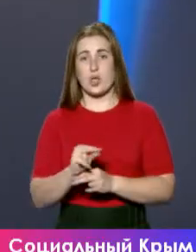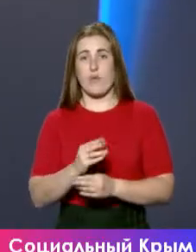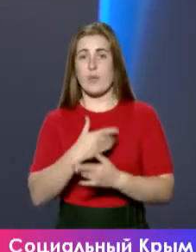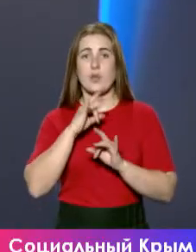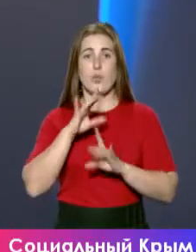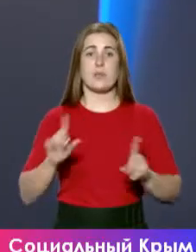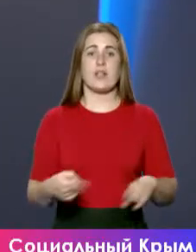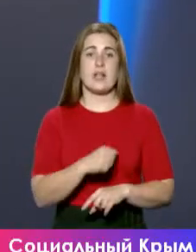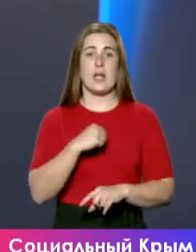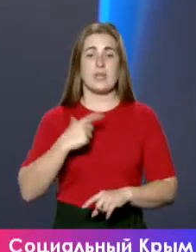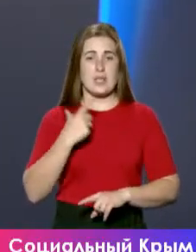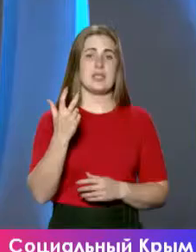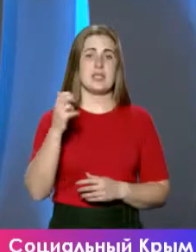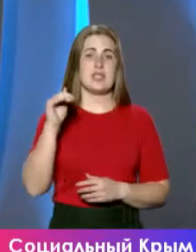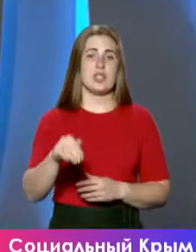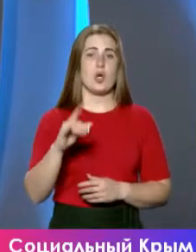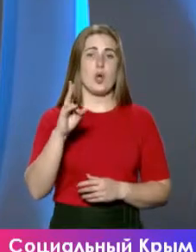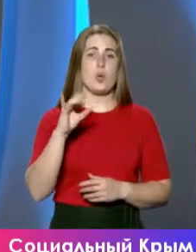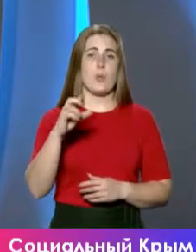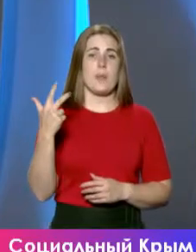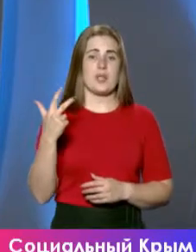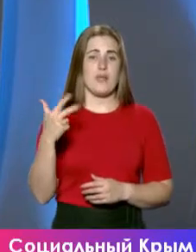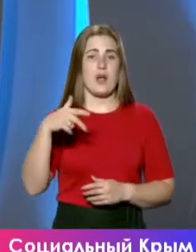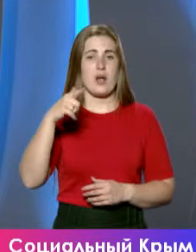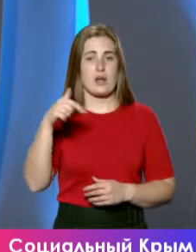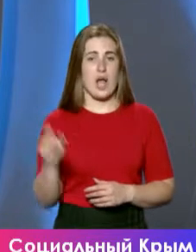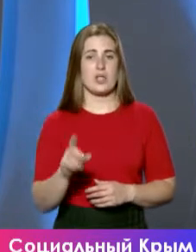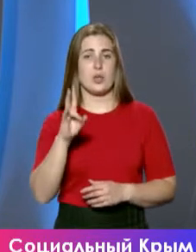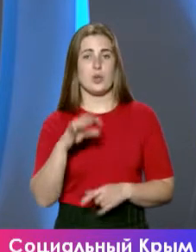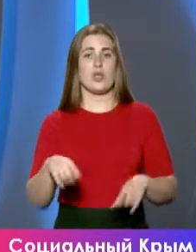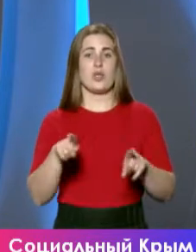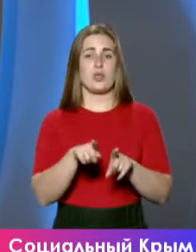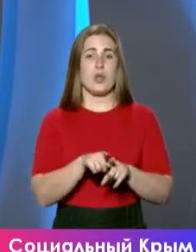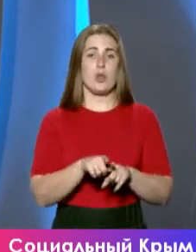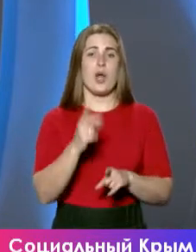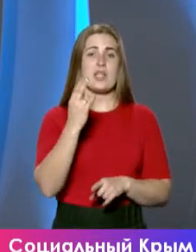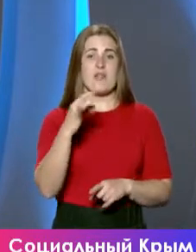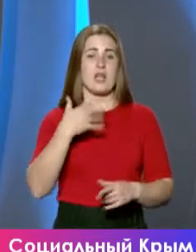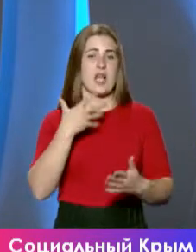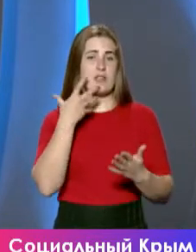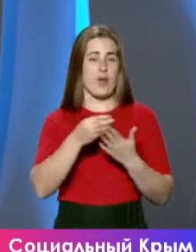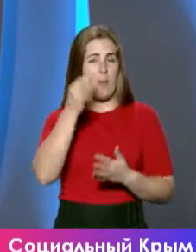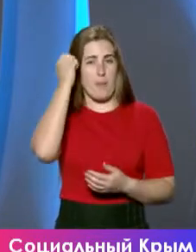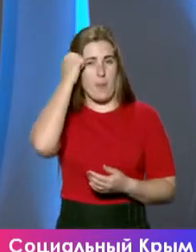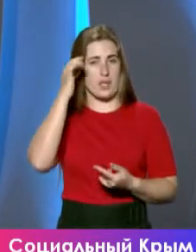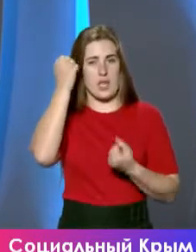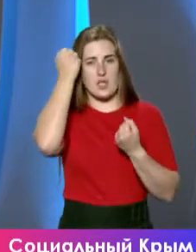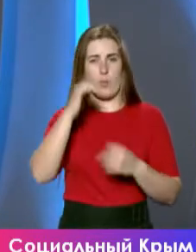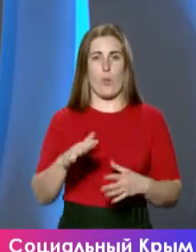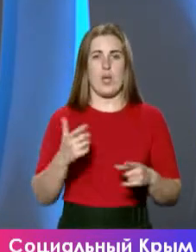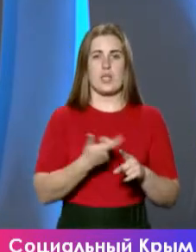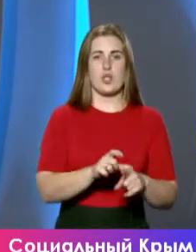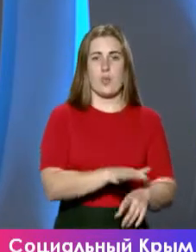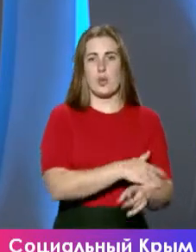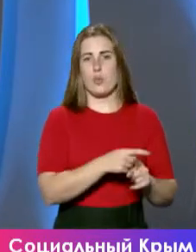порядка 1 миллиард 300 кубометров газа. Ну, как бы такой цифры я на своей памяти не помню за достаточно